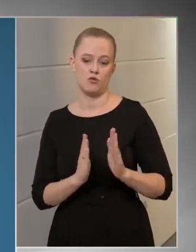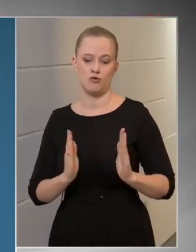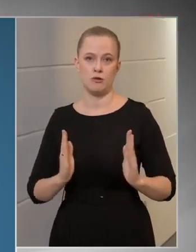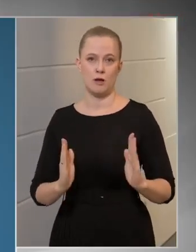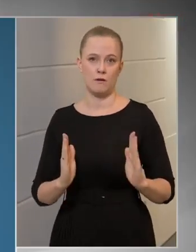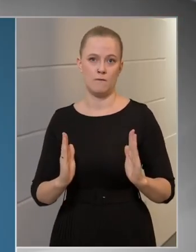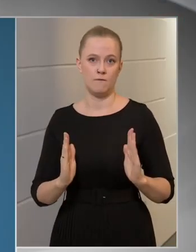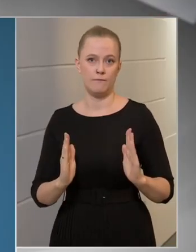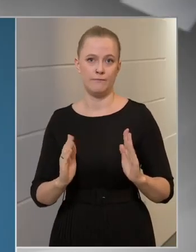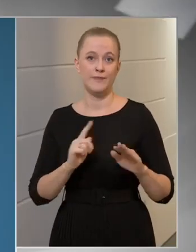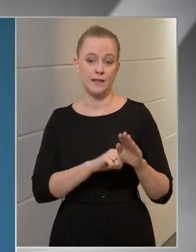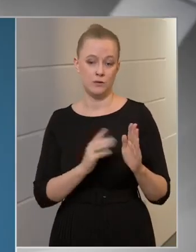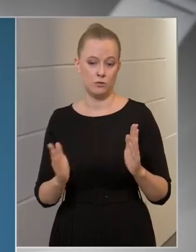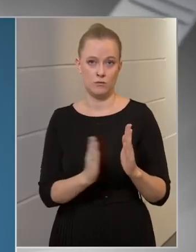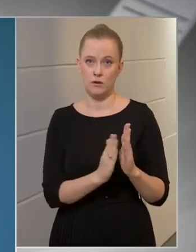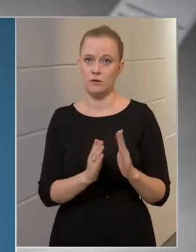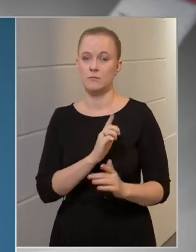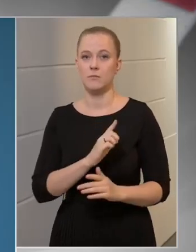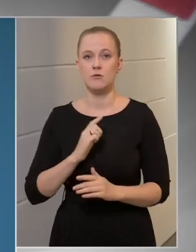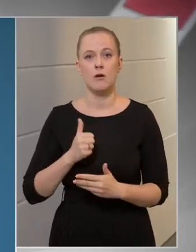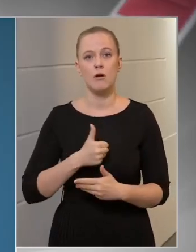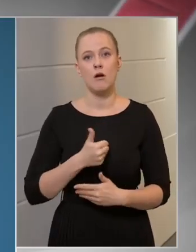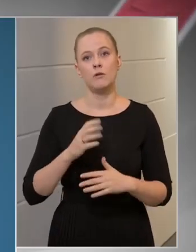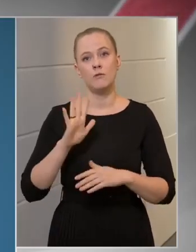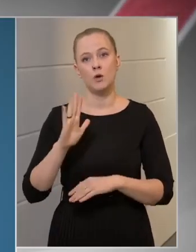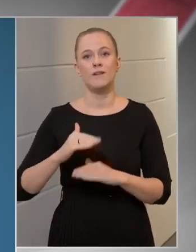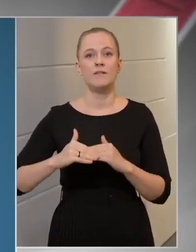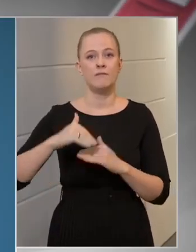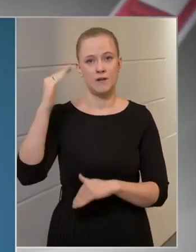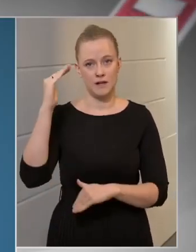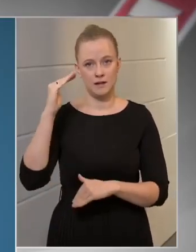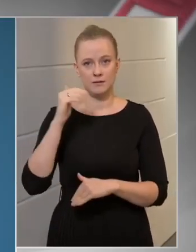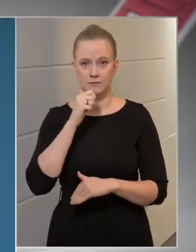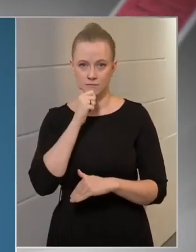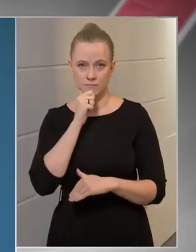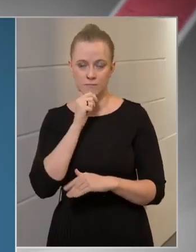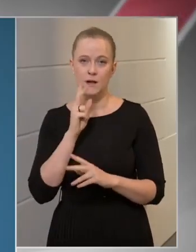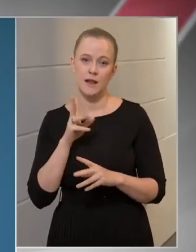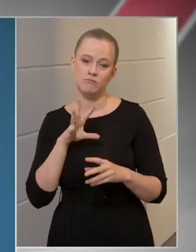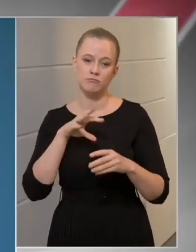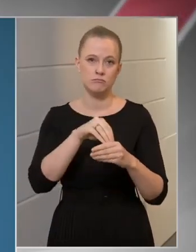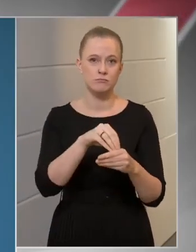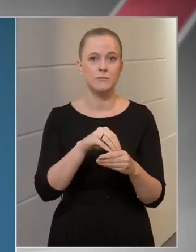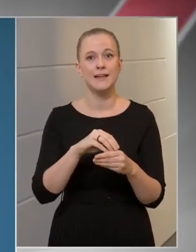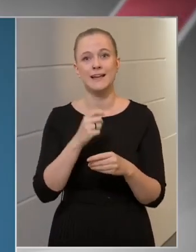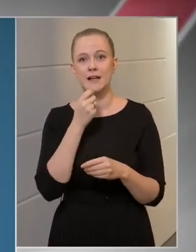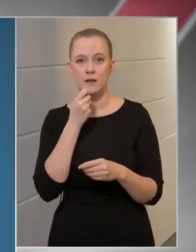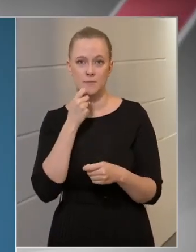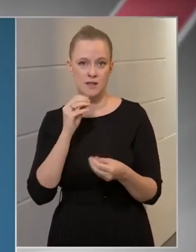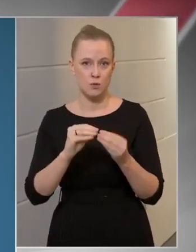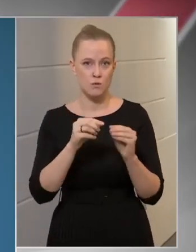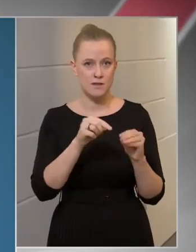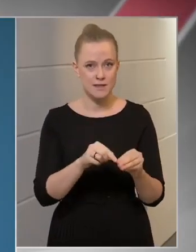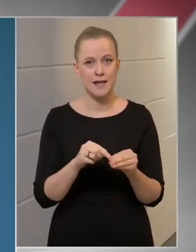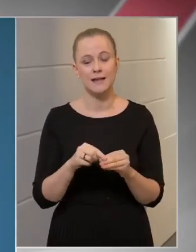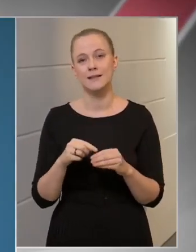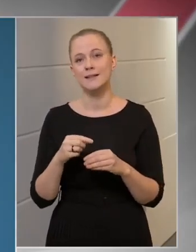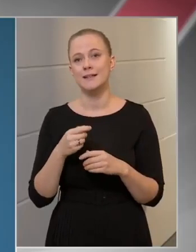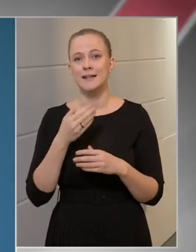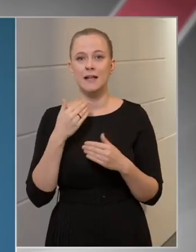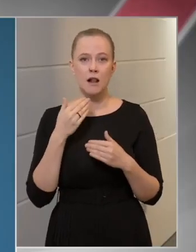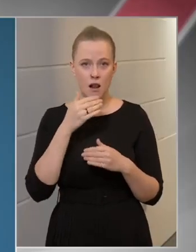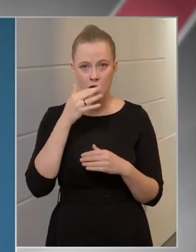Ebben az időintervallumban csak a 65 év felettiek léphetnek be az élelmiszerüzletbe, az illatszert,